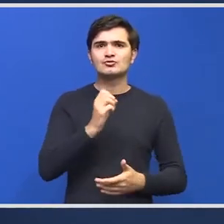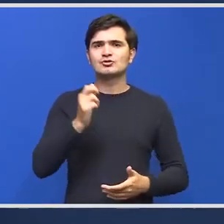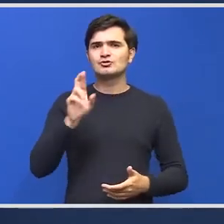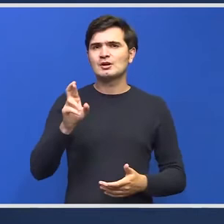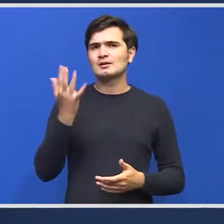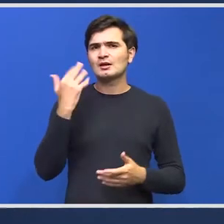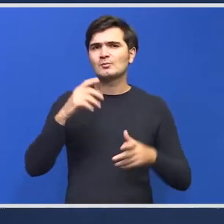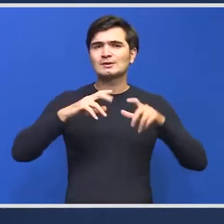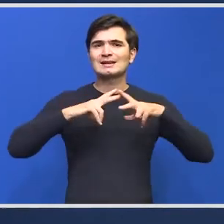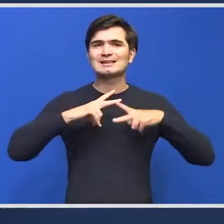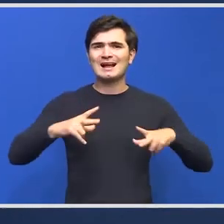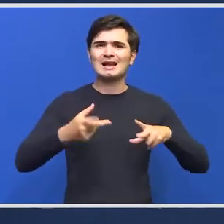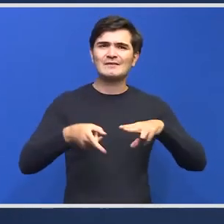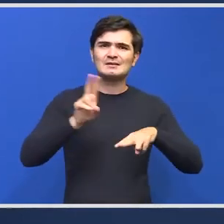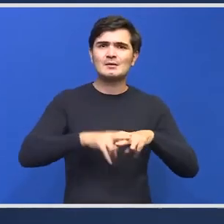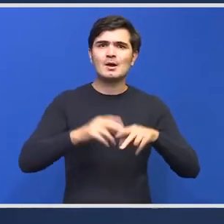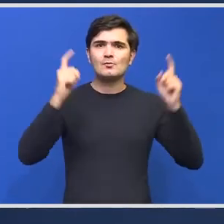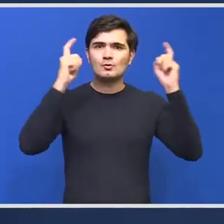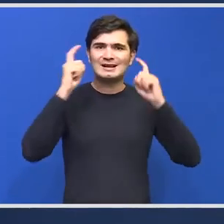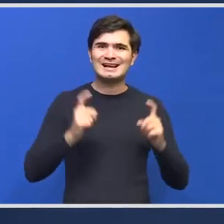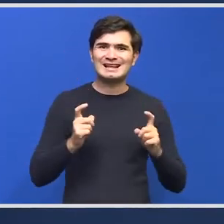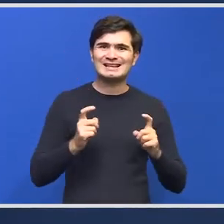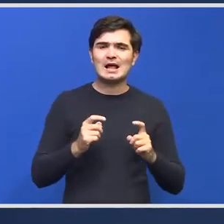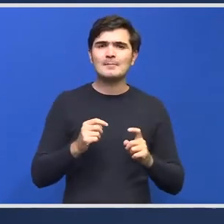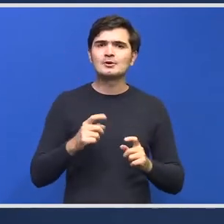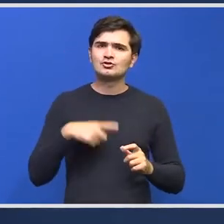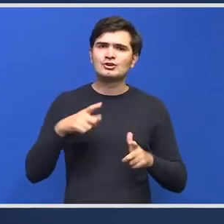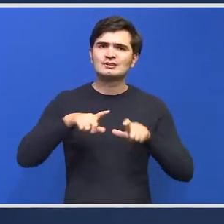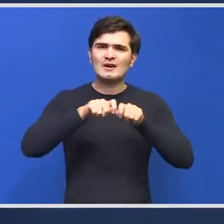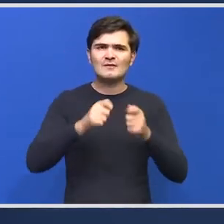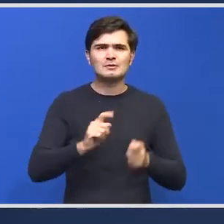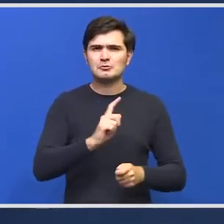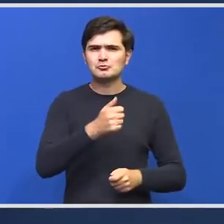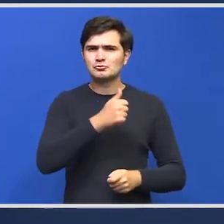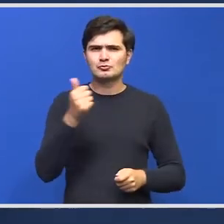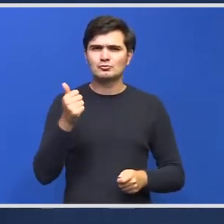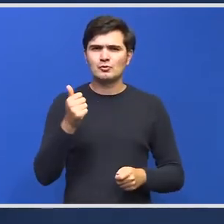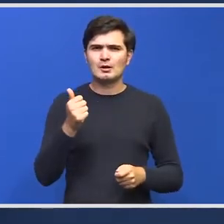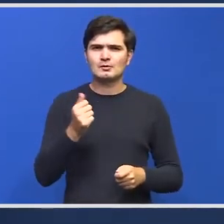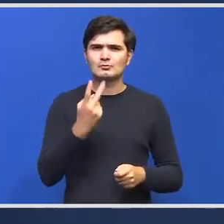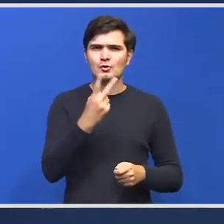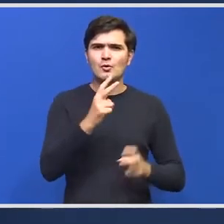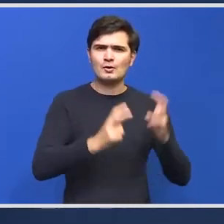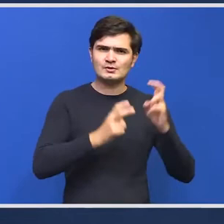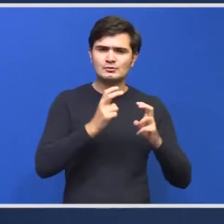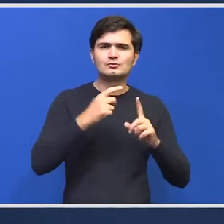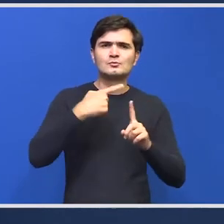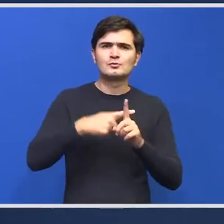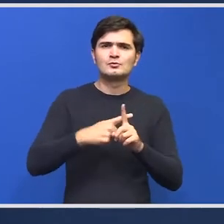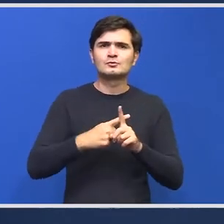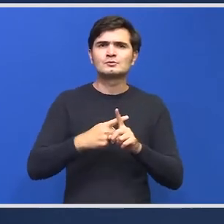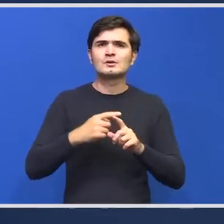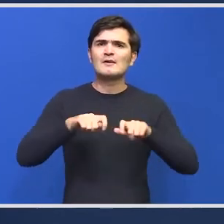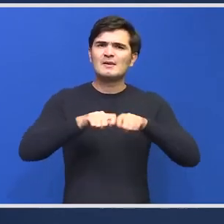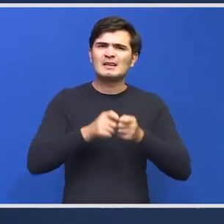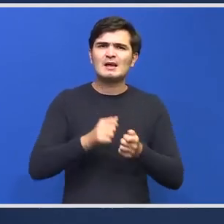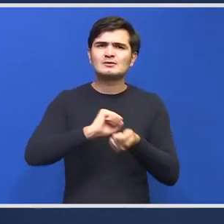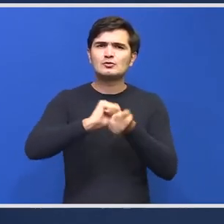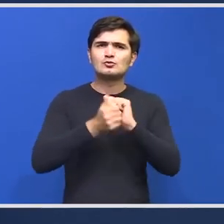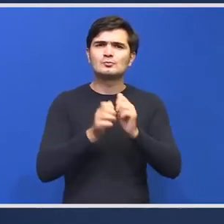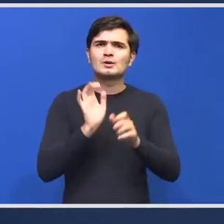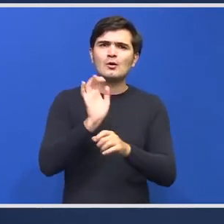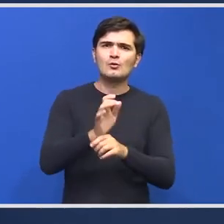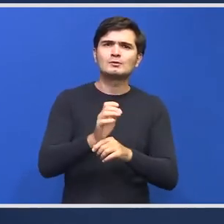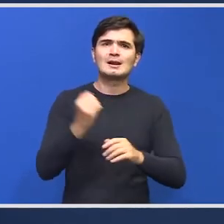să agraveze și mai mult această criză. Ar fi afectate nu doar cele două parchete în sine, ci ceea ce reprezintă ele, lupta împotriva corupției, lupta